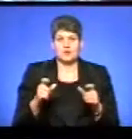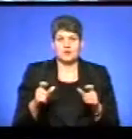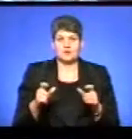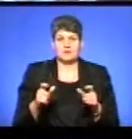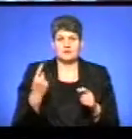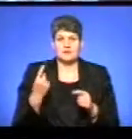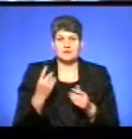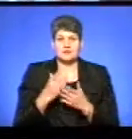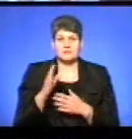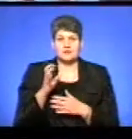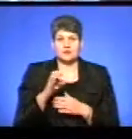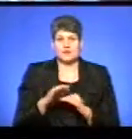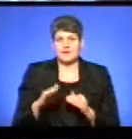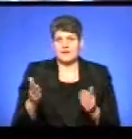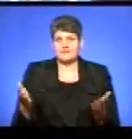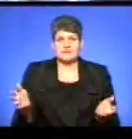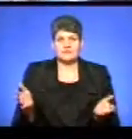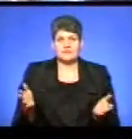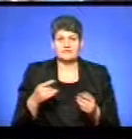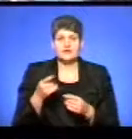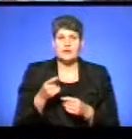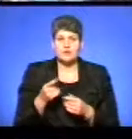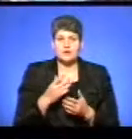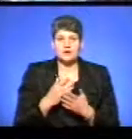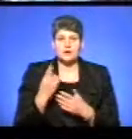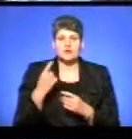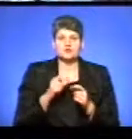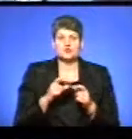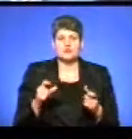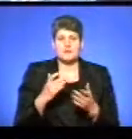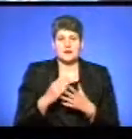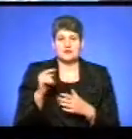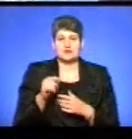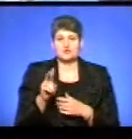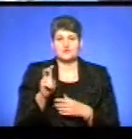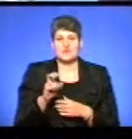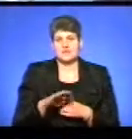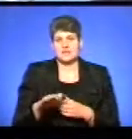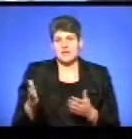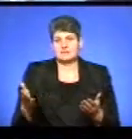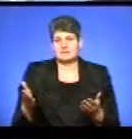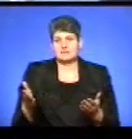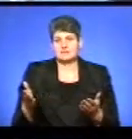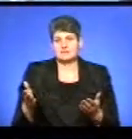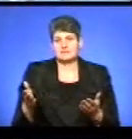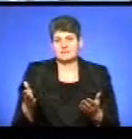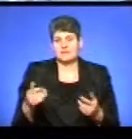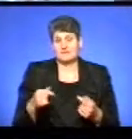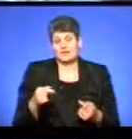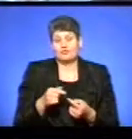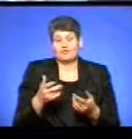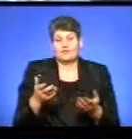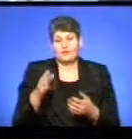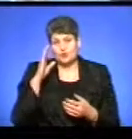в якій навчається 500 дітей. В Тернополі одна школа має 1200 дітей. Відповідно,